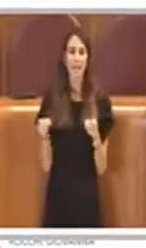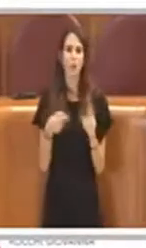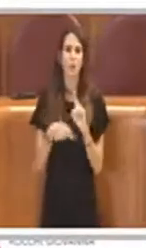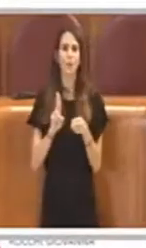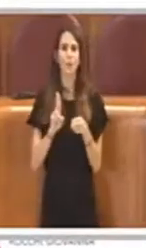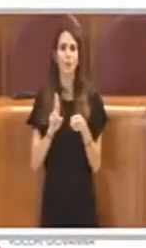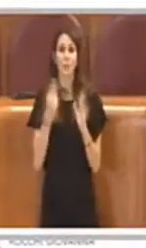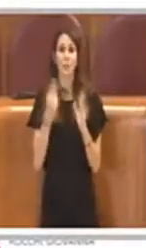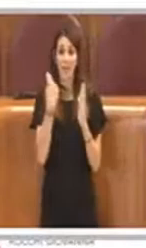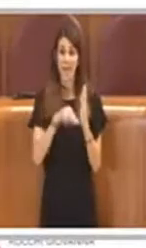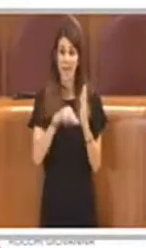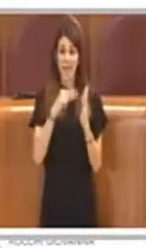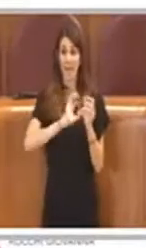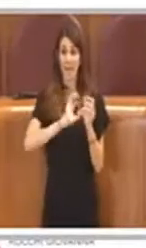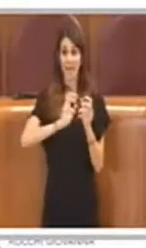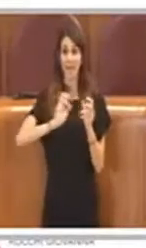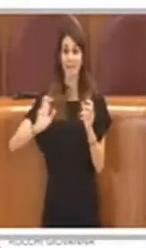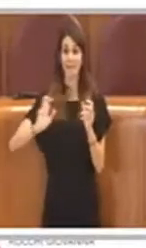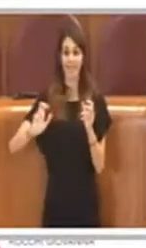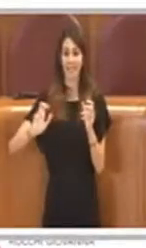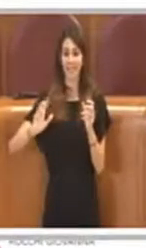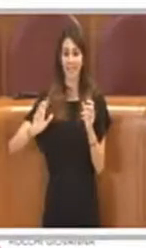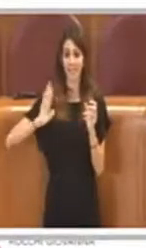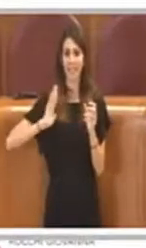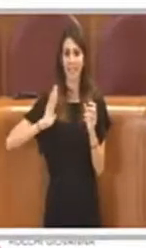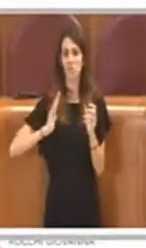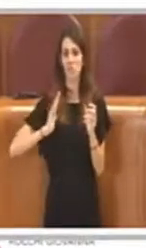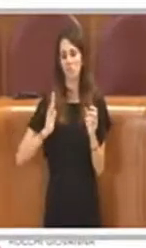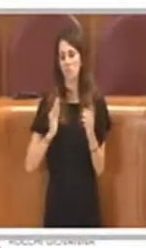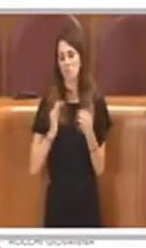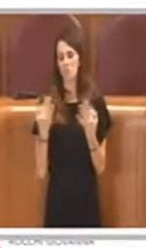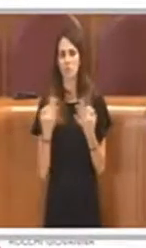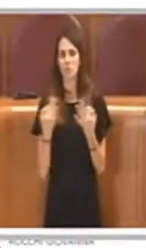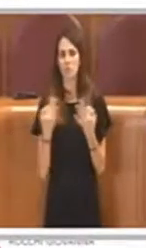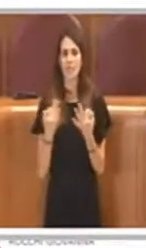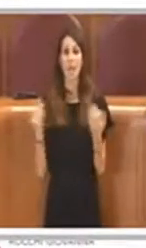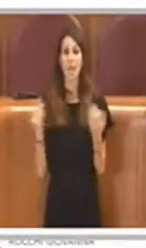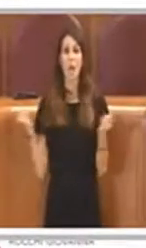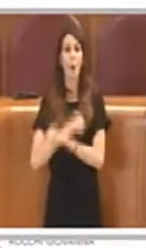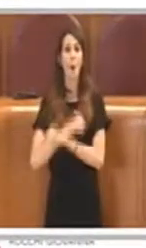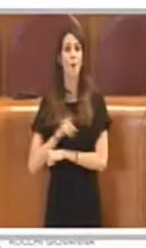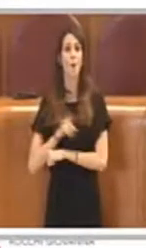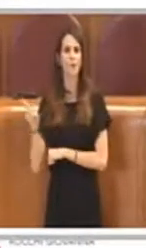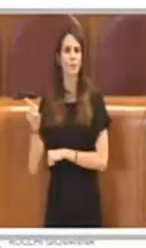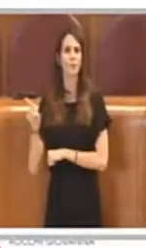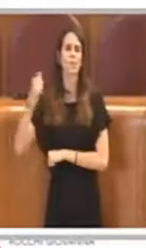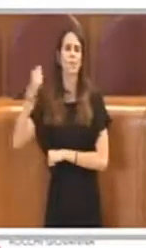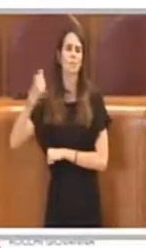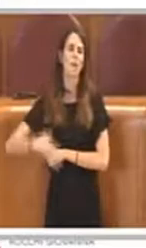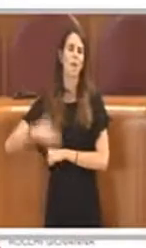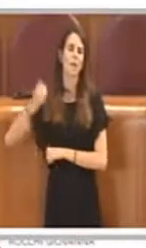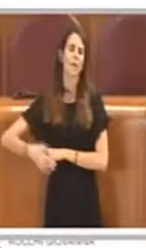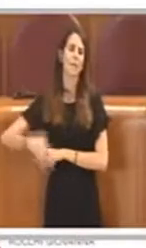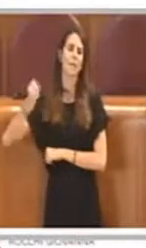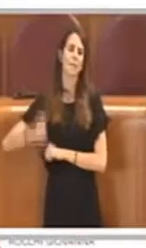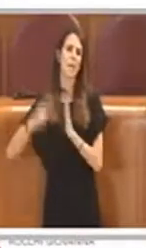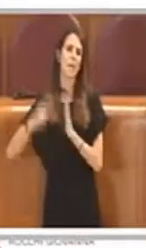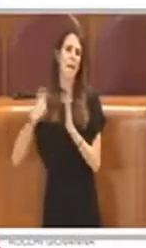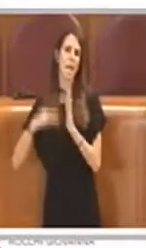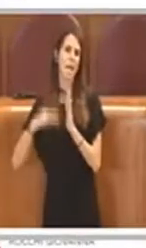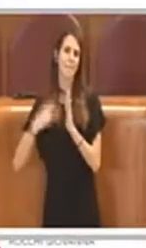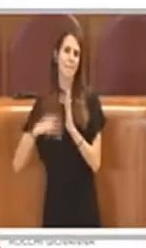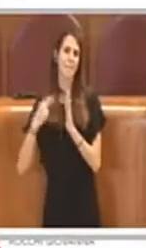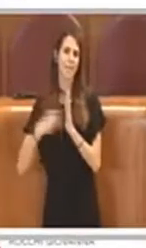del bilancio dell'assestamento, normalmente le opposizioni presentano centinaia di emendamenti che su questi non si è discusso un minuto in